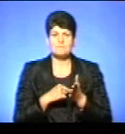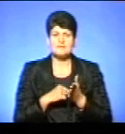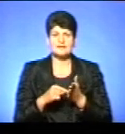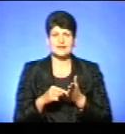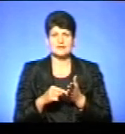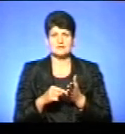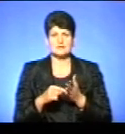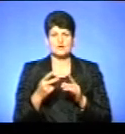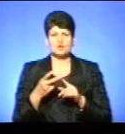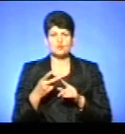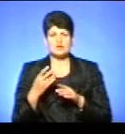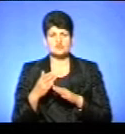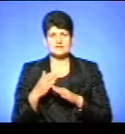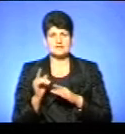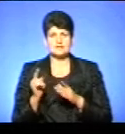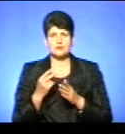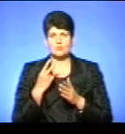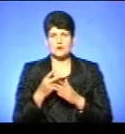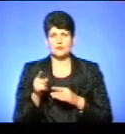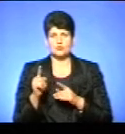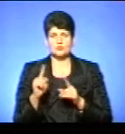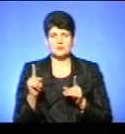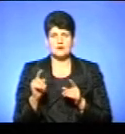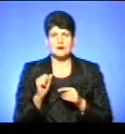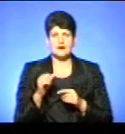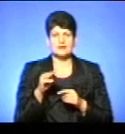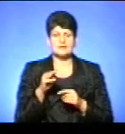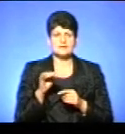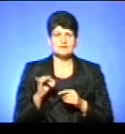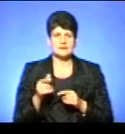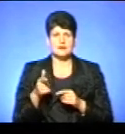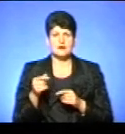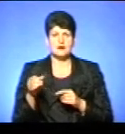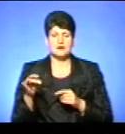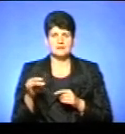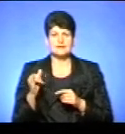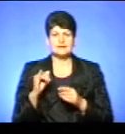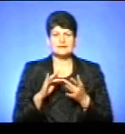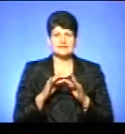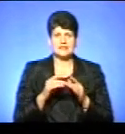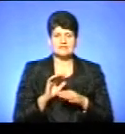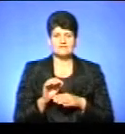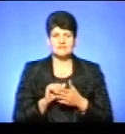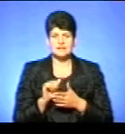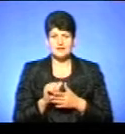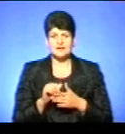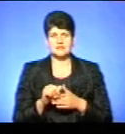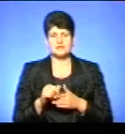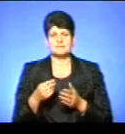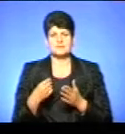і друга частинка лише вказує на його особливість, типу, IT-галузь, інтернет-видання, бізнес-клас і так далі.